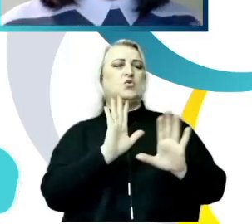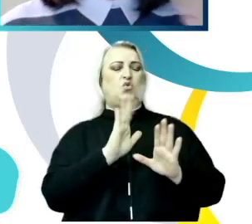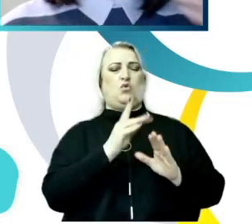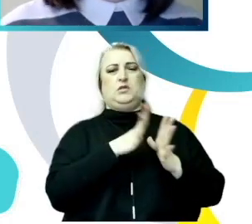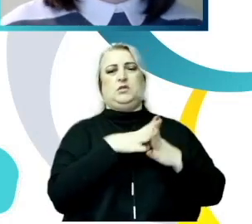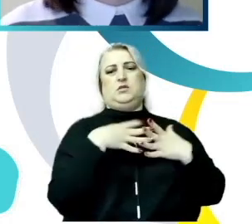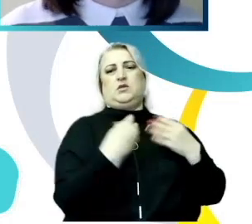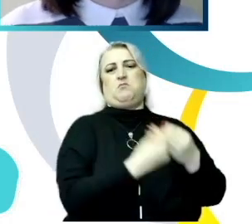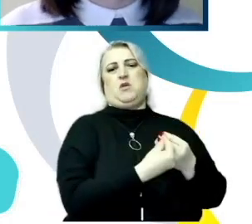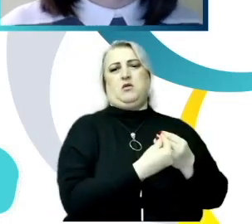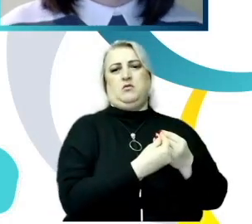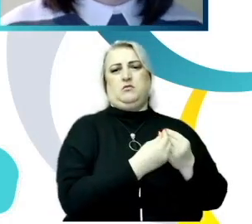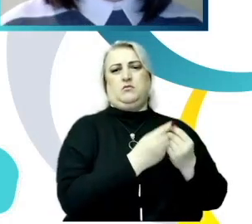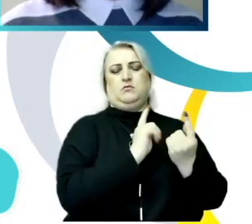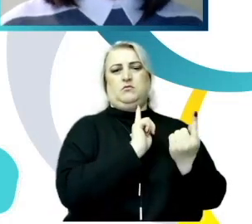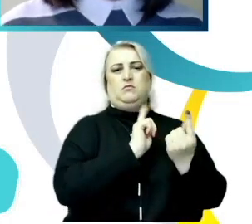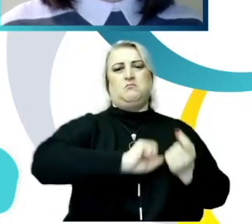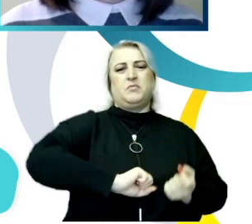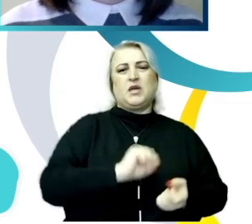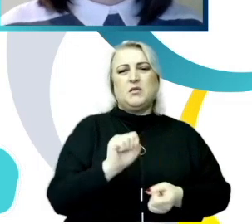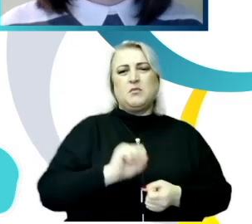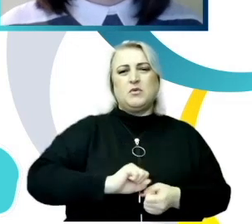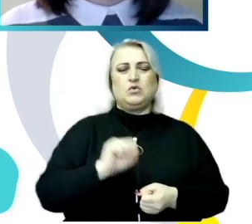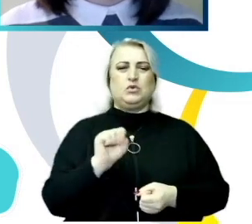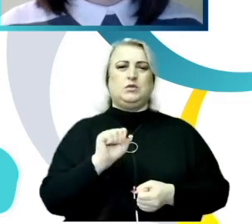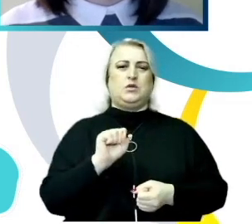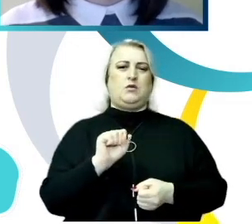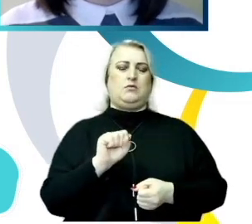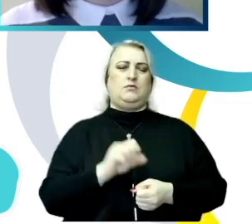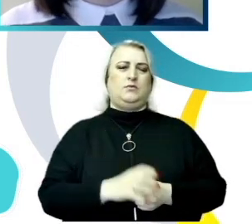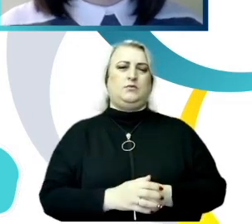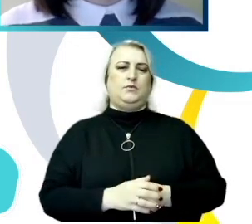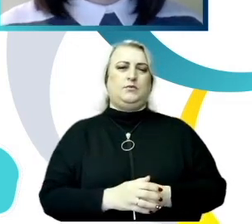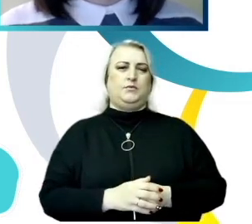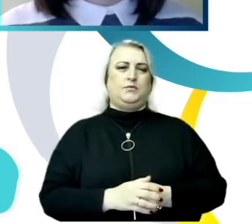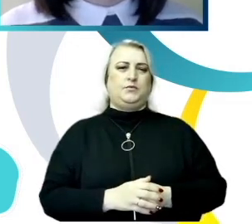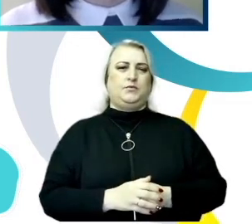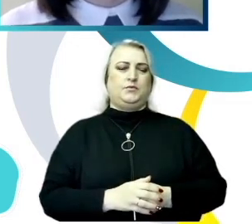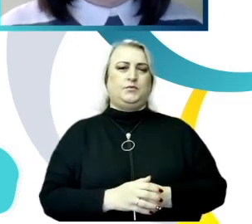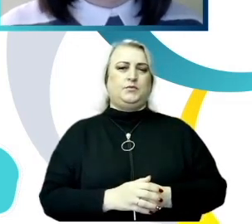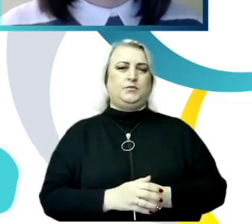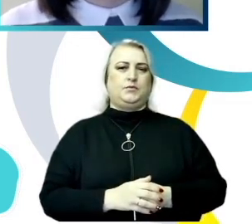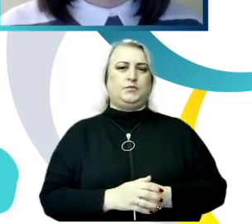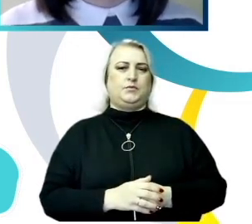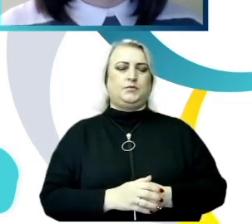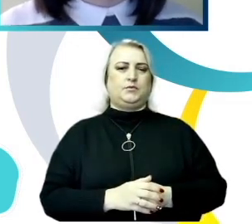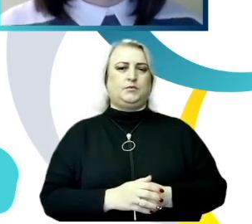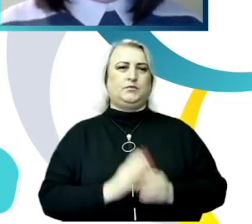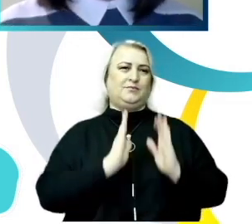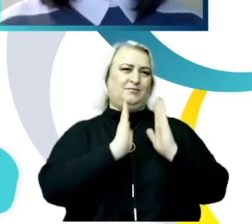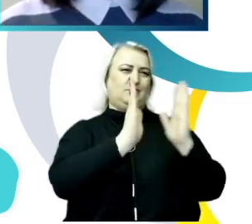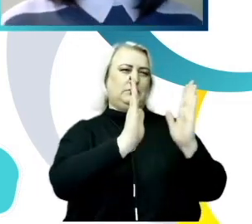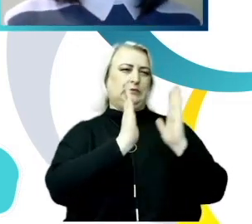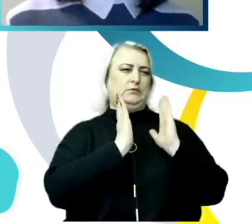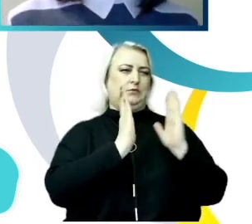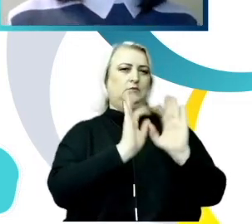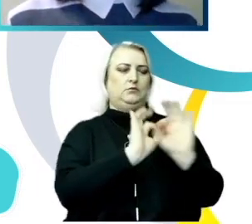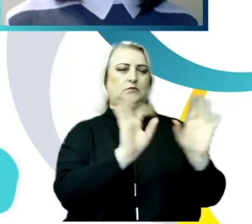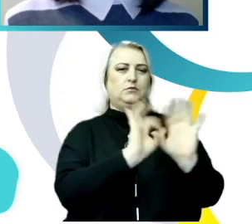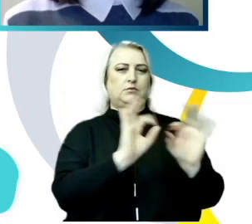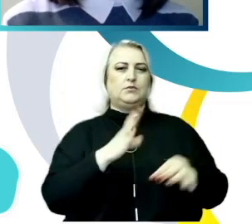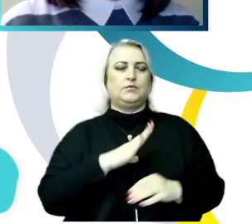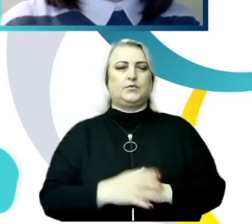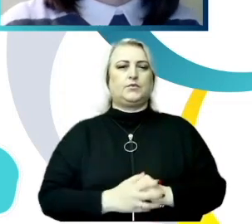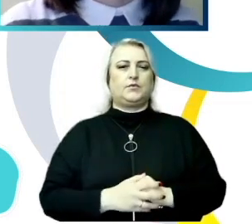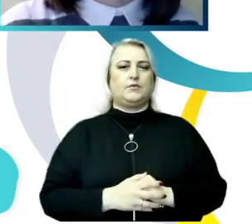deci au discutat cu prietenii, au discutat cu membrii de familie despre cazurile de hărțuire la care au fost expuși. Observăm că